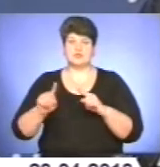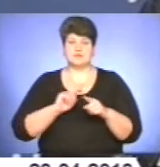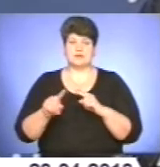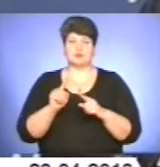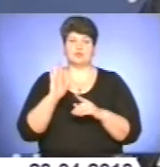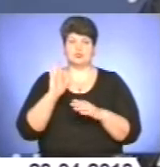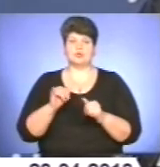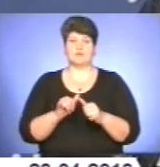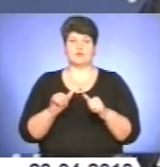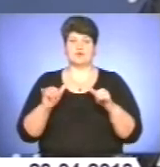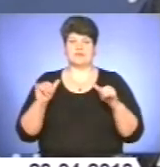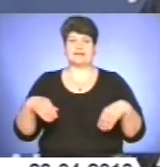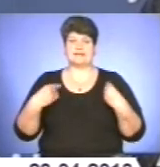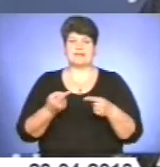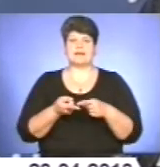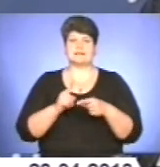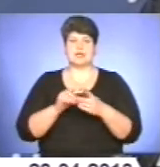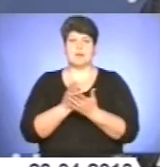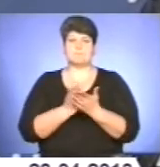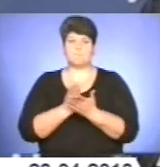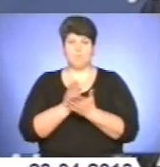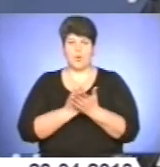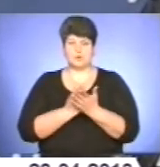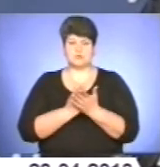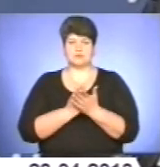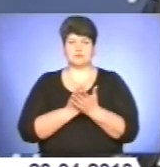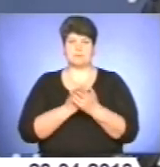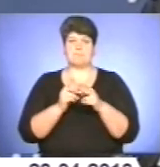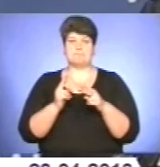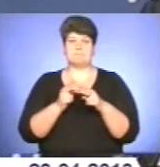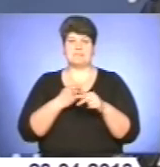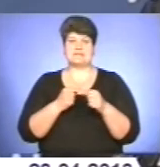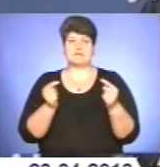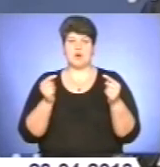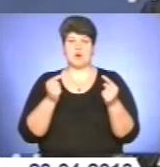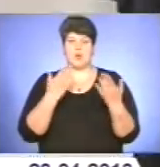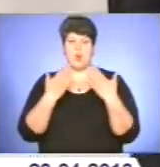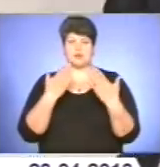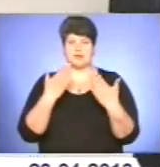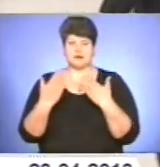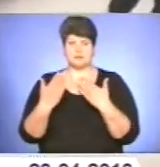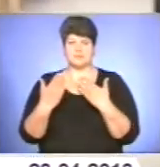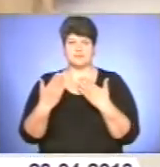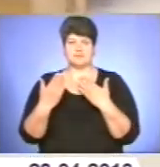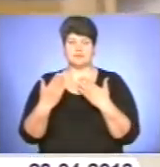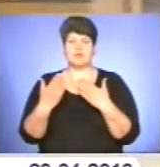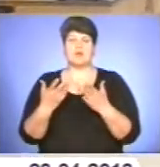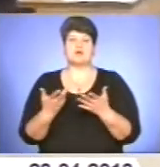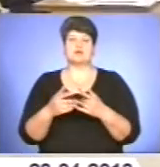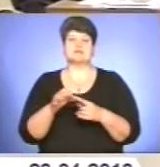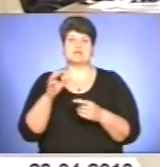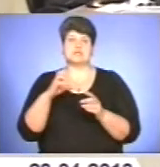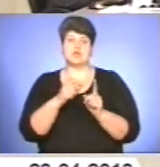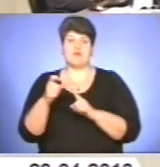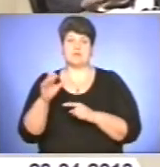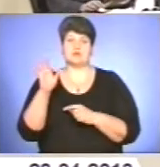розвивати надання цих послуг безконтактного електронного витання. За словами Олександра Лаверновича,